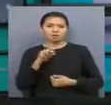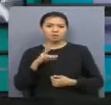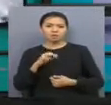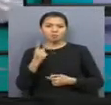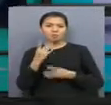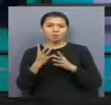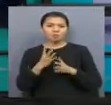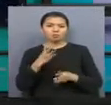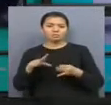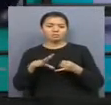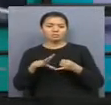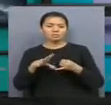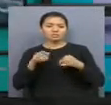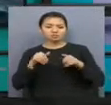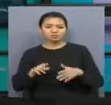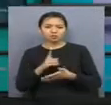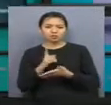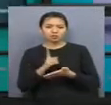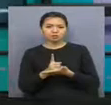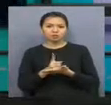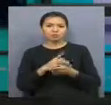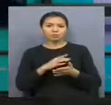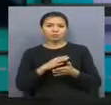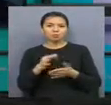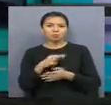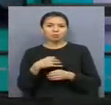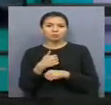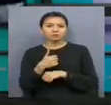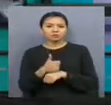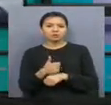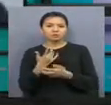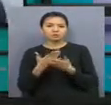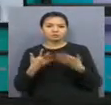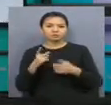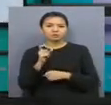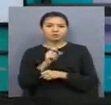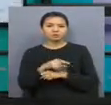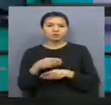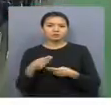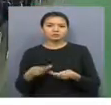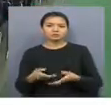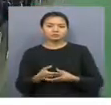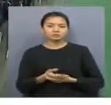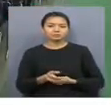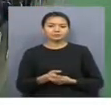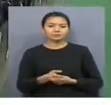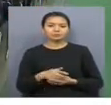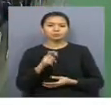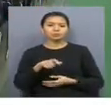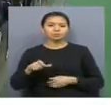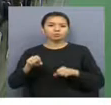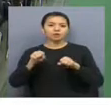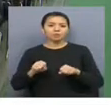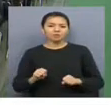алдымен жергілікті жерлерде шешілу өгерек. Сондықтан өңір башысы бір қатар тапсырмалар берді. Азаматтардың